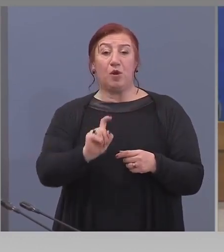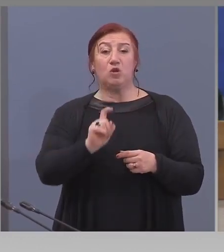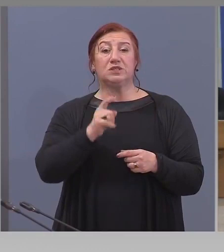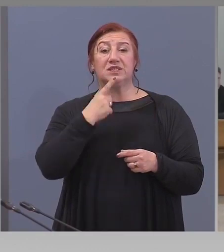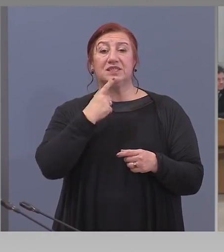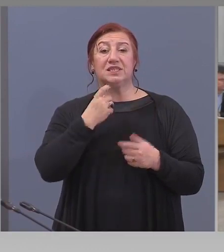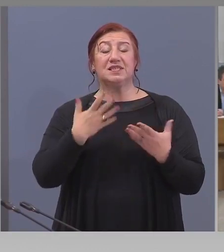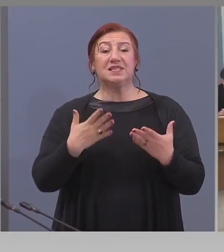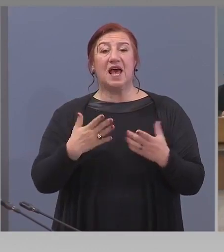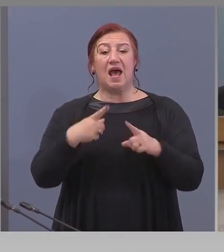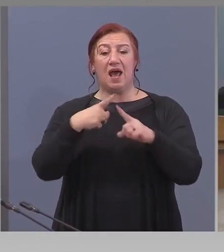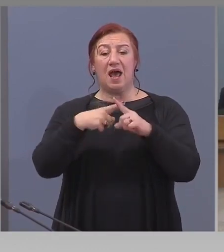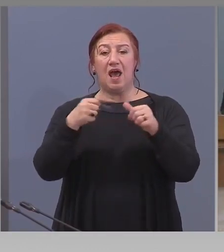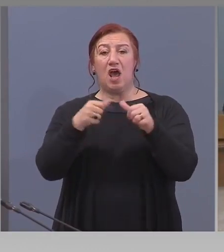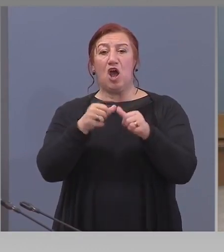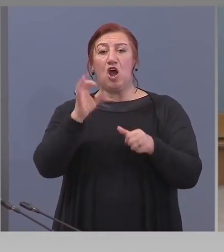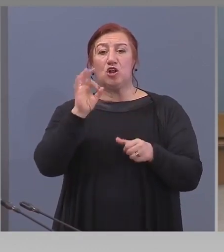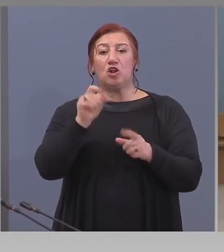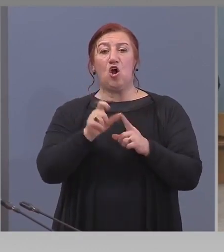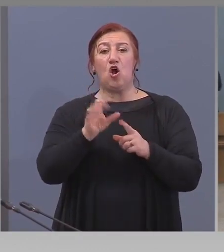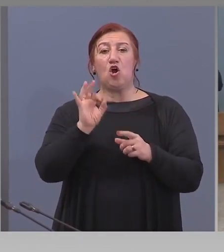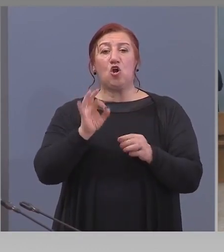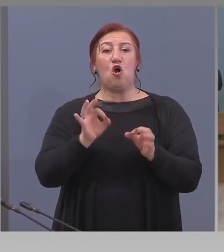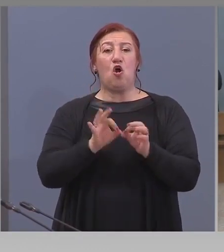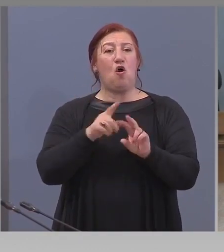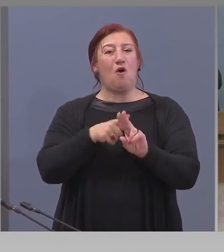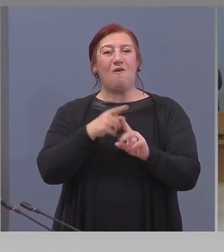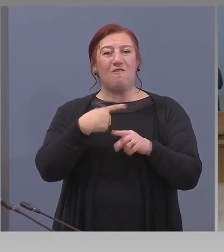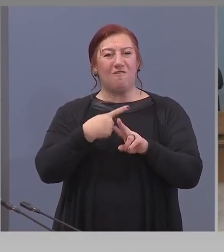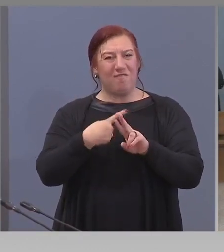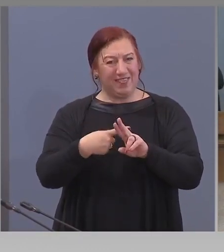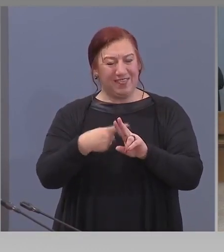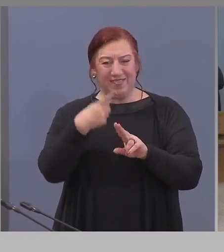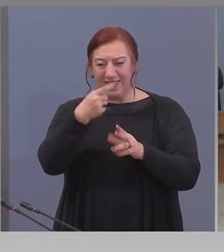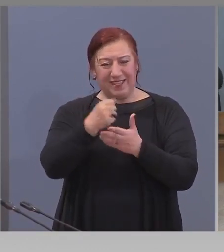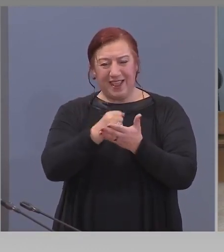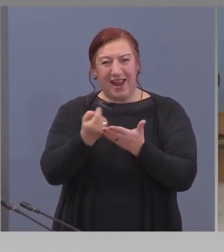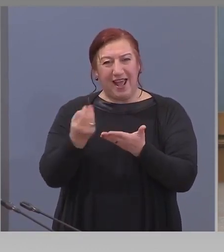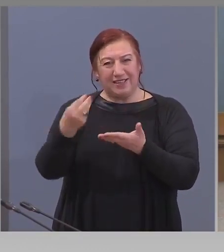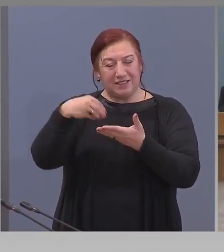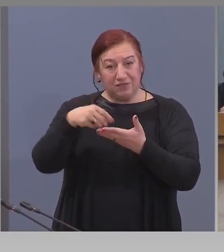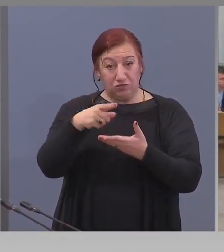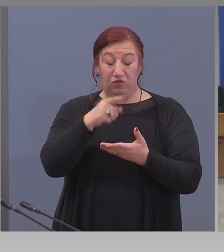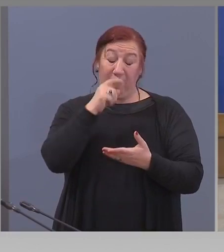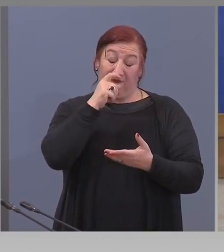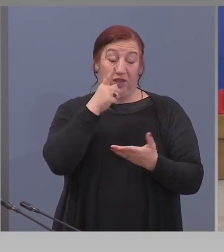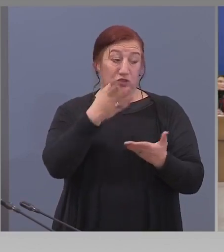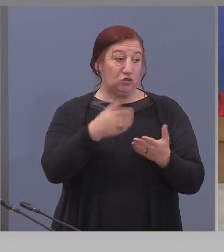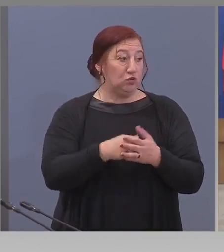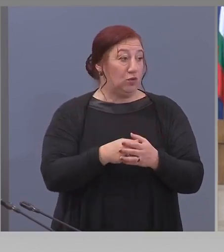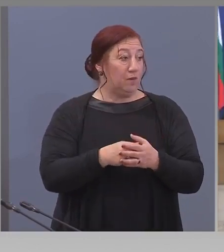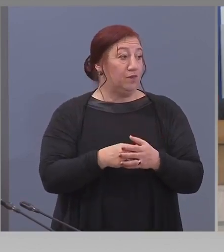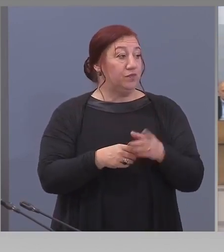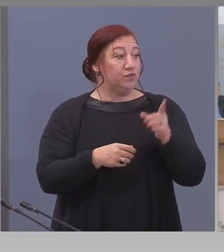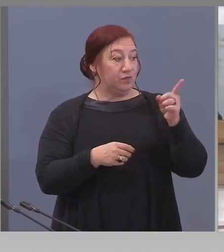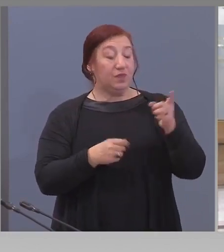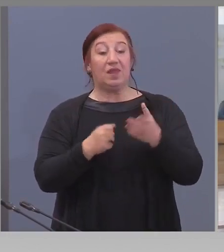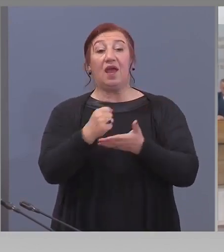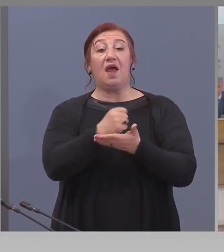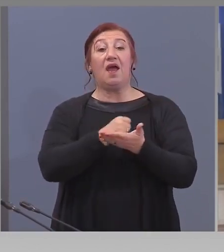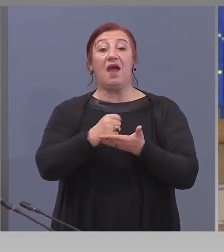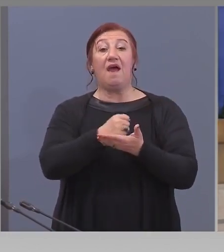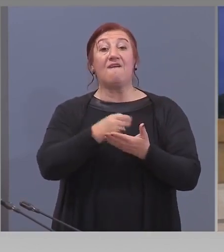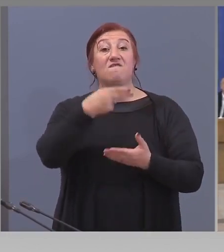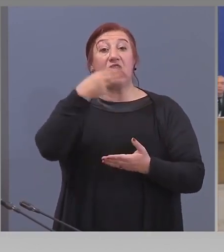за хлорохина и хидроксихлорохина. Това е полезно за вас да го чуете. Професор Моменков, фармаколог на нашия съвет.